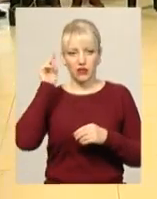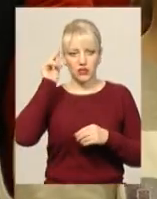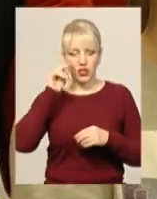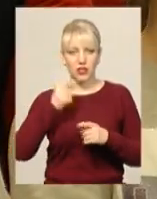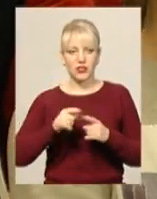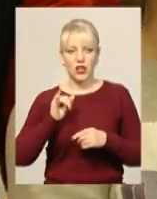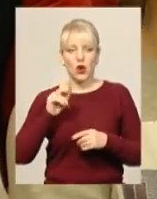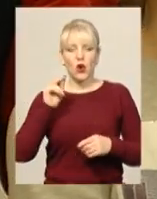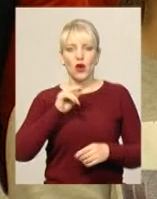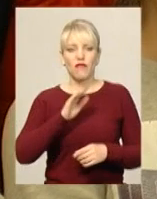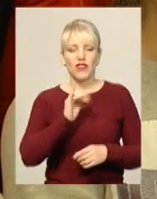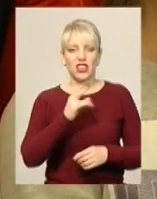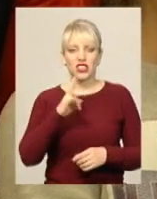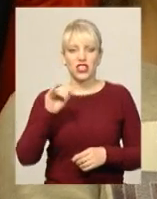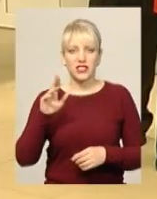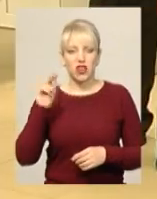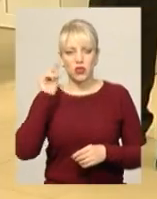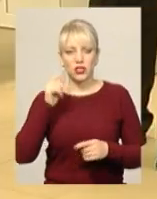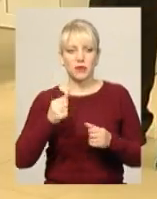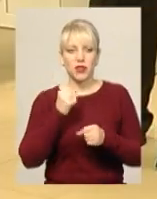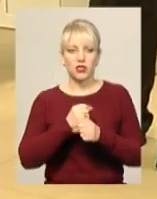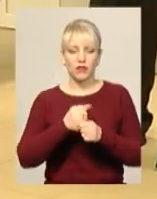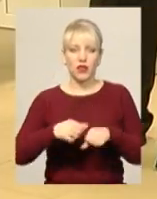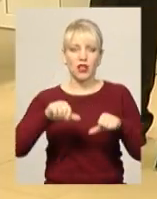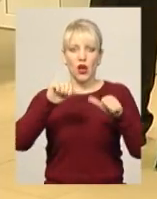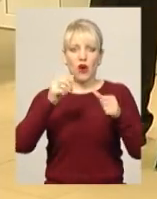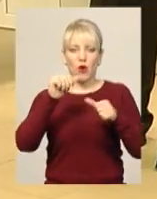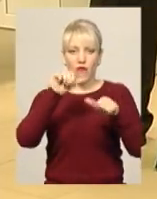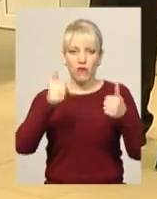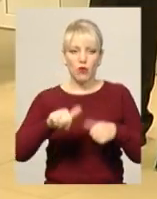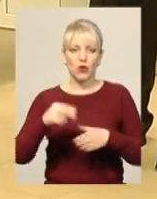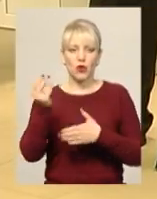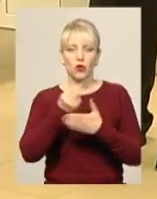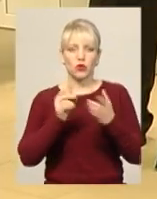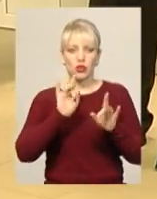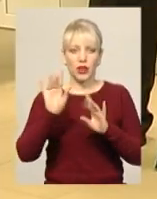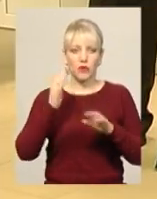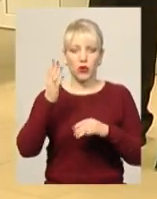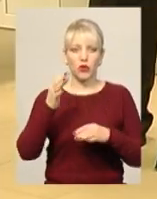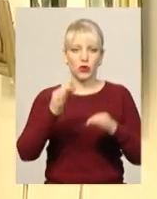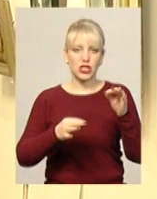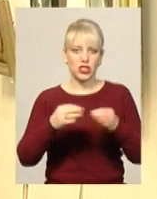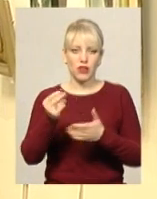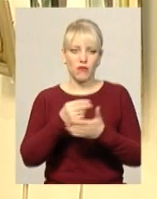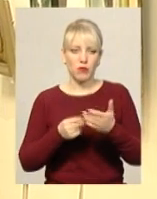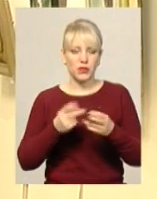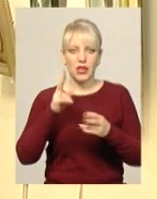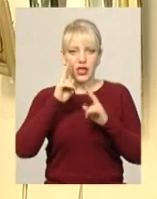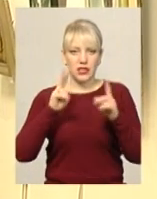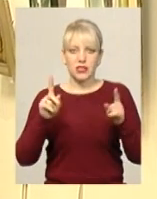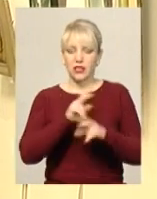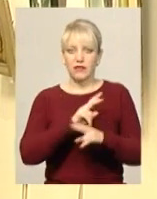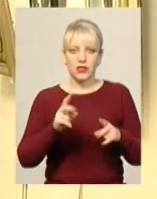Вижницькому училищі. Працювала оформлювачем та художником-рекламістом. А от про її живопис знали не всі. Для художниці Надії Борецької